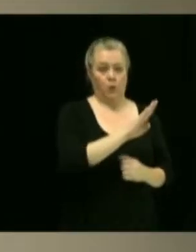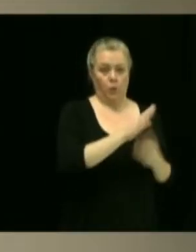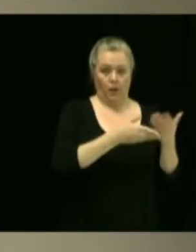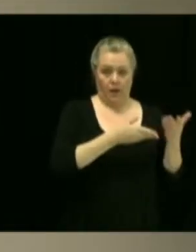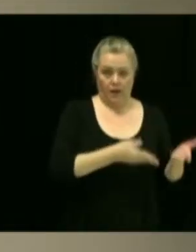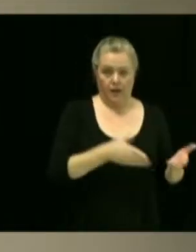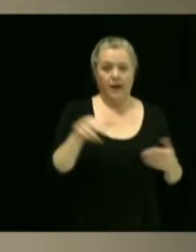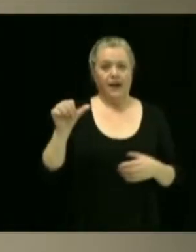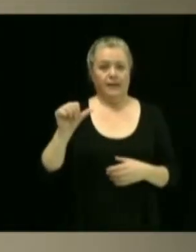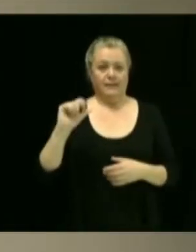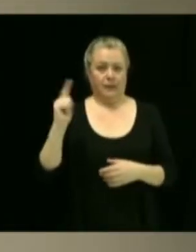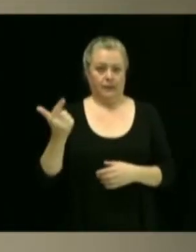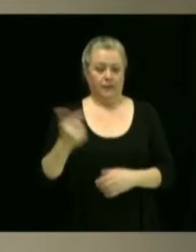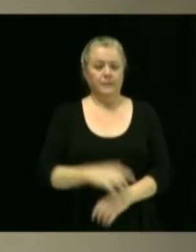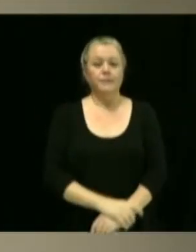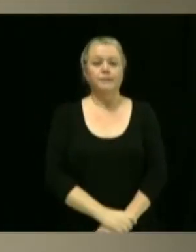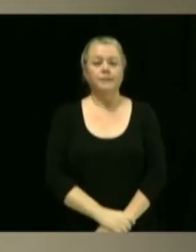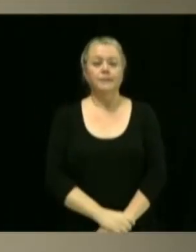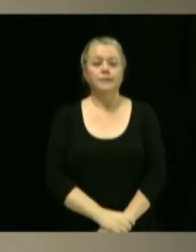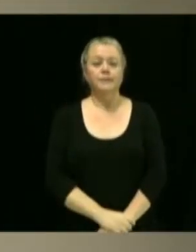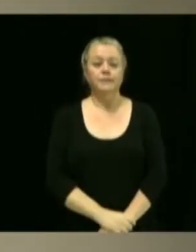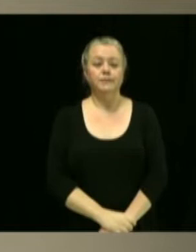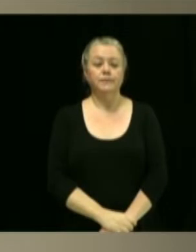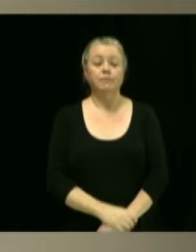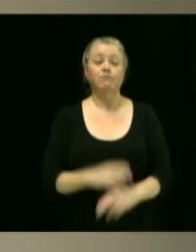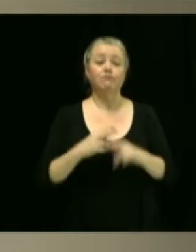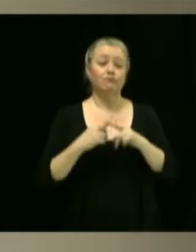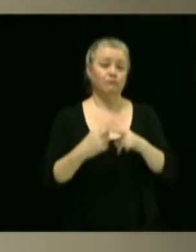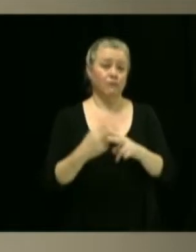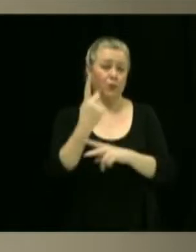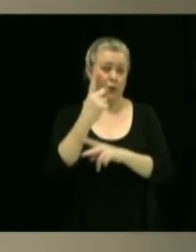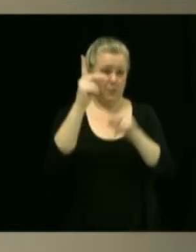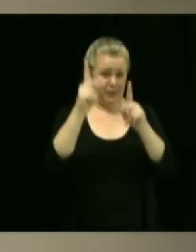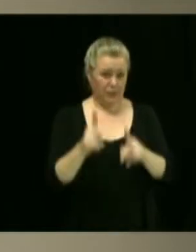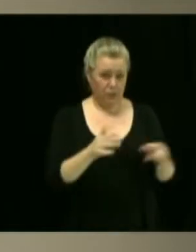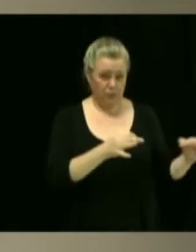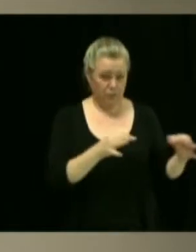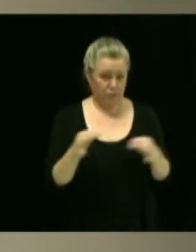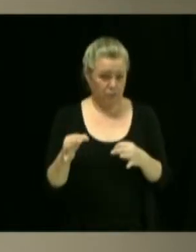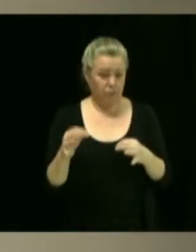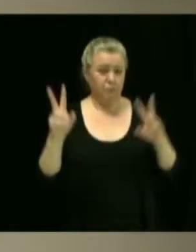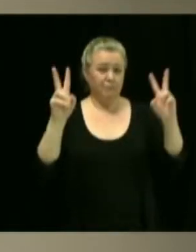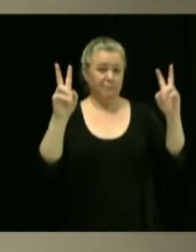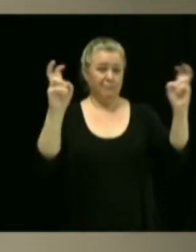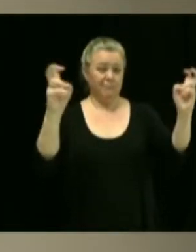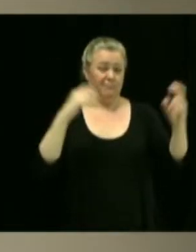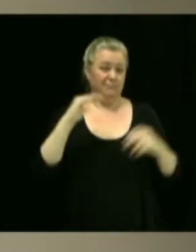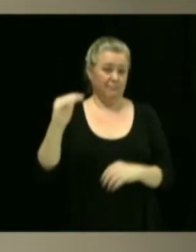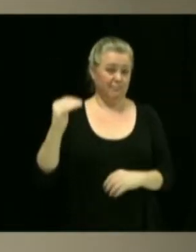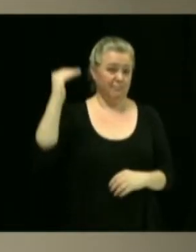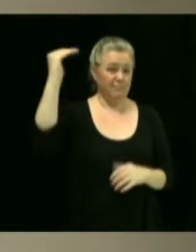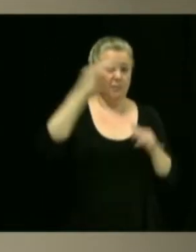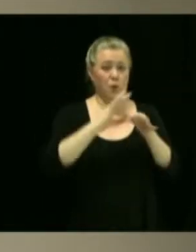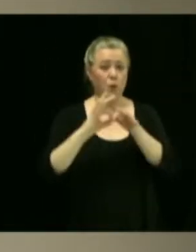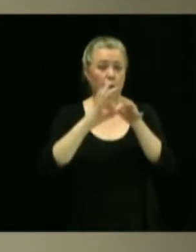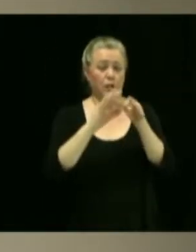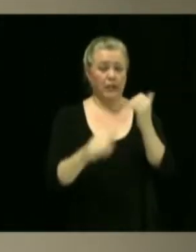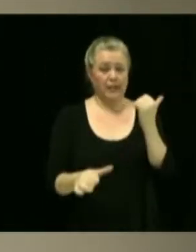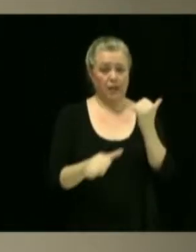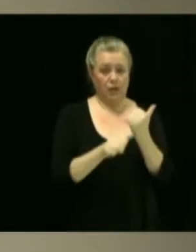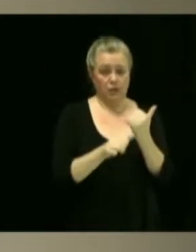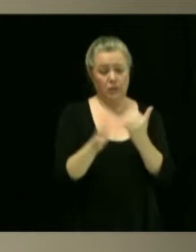Benoît Alexandre. Nomination d'une personne sur une base permanente au poste cadre de coordonnateur adjoint, division